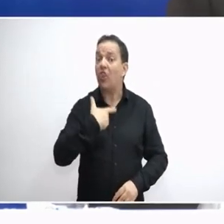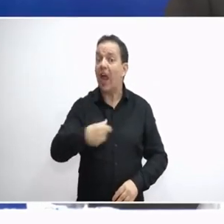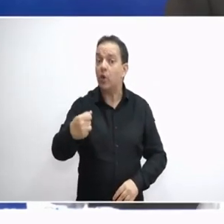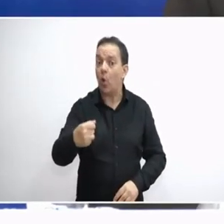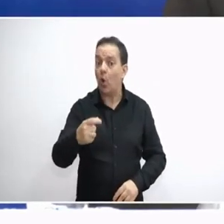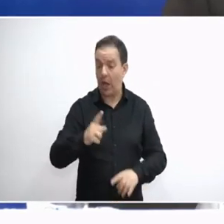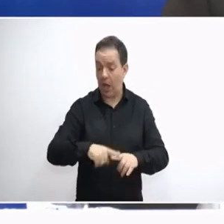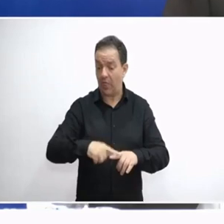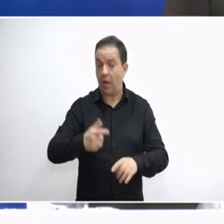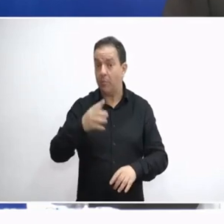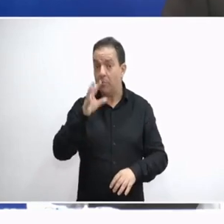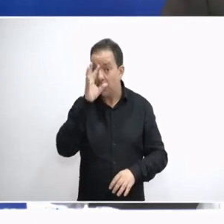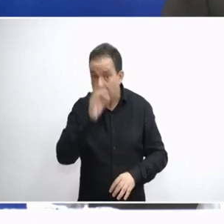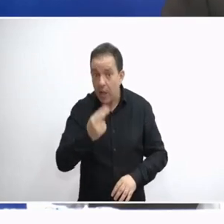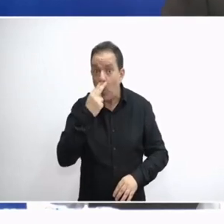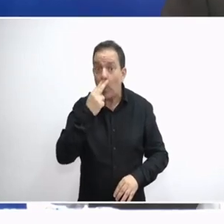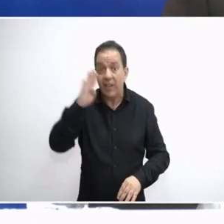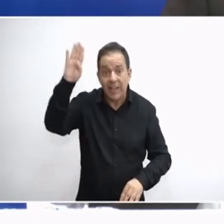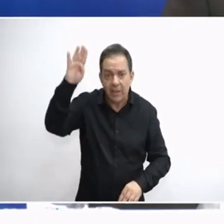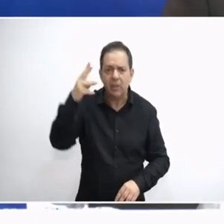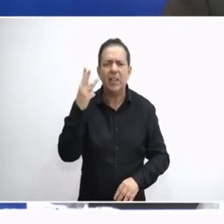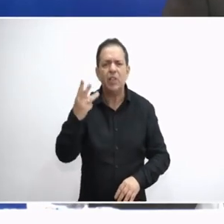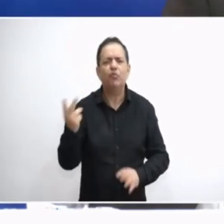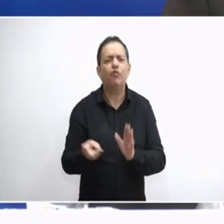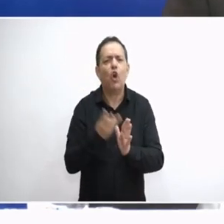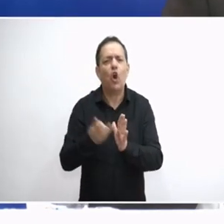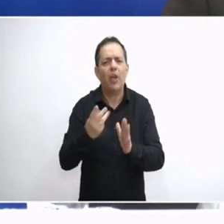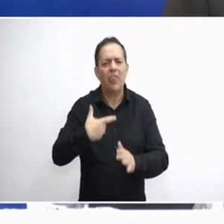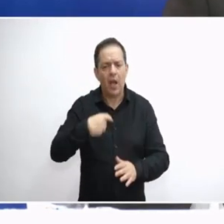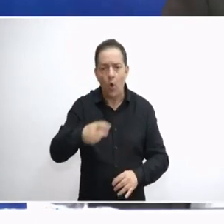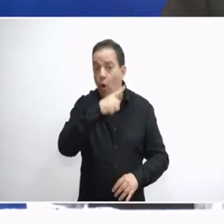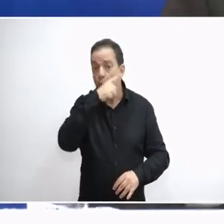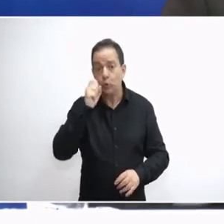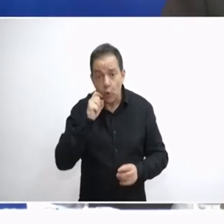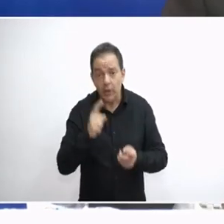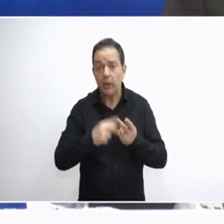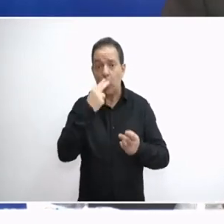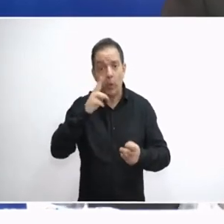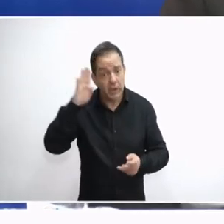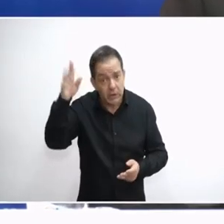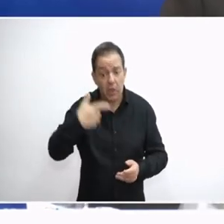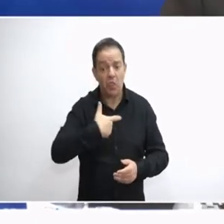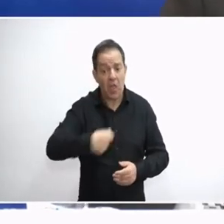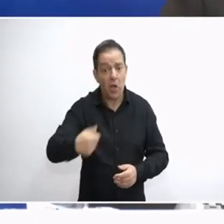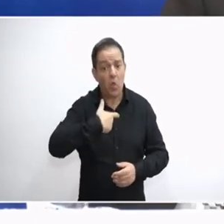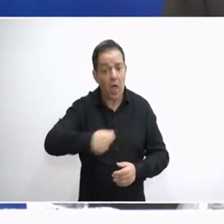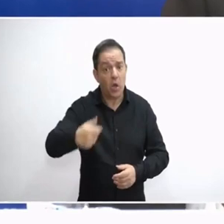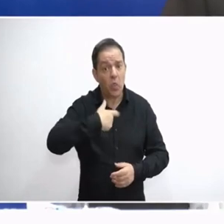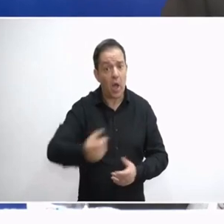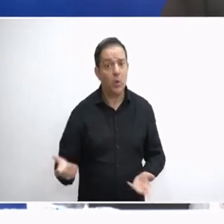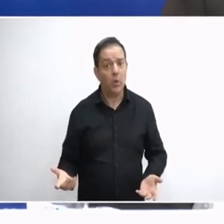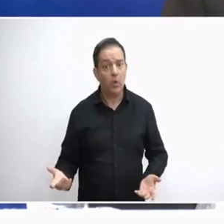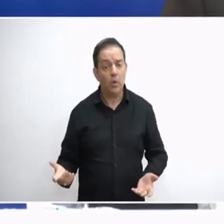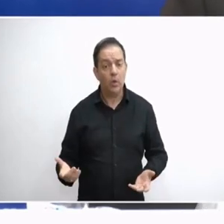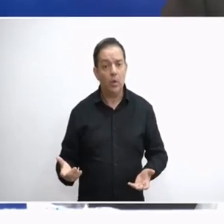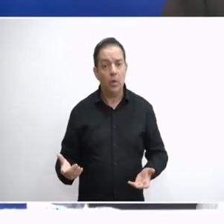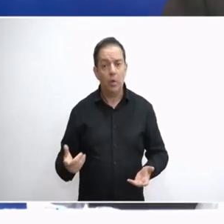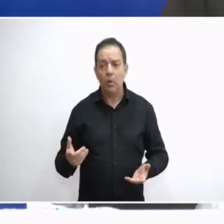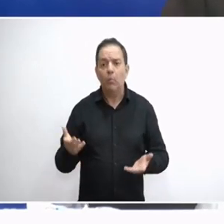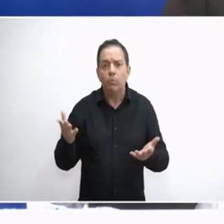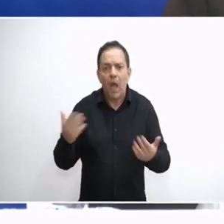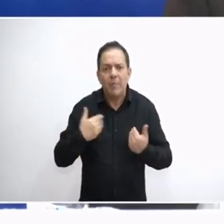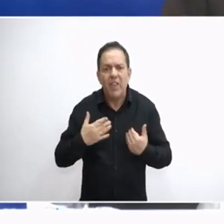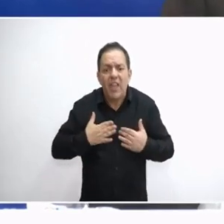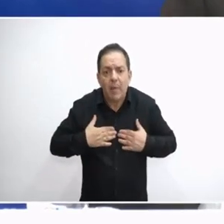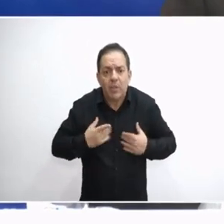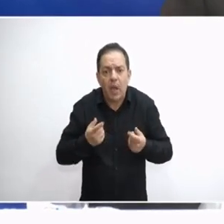Χίτλερ έχει πάρει. Τρία δάνεια έχει πάρει, αν δεν γίνω λάθος. Έχει πάρει ένα όμως ο Λίνι. Αλλά υπάρχουν και άλλες χώρες που τρέχουν, που έτρεξαν με χρήματα